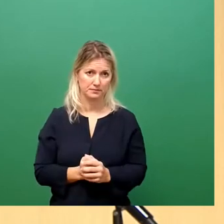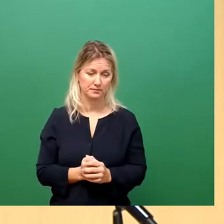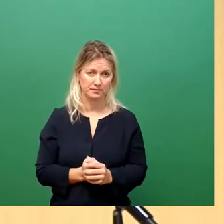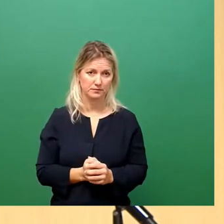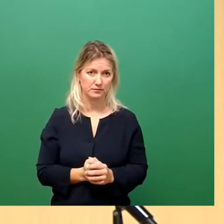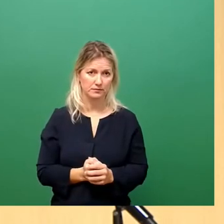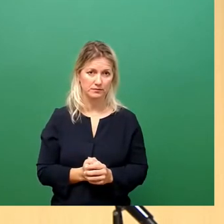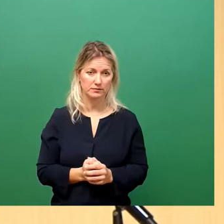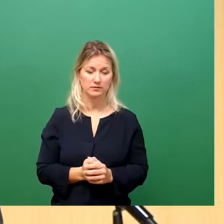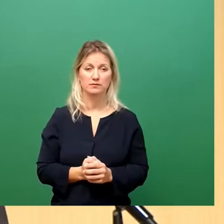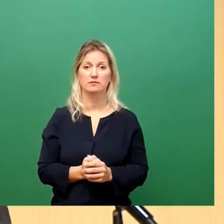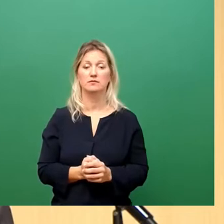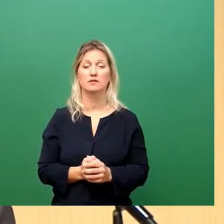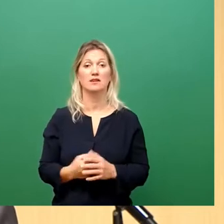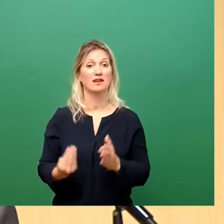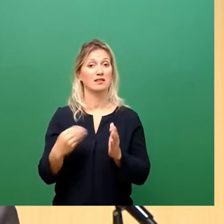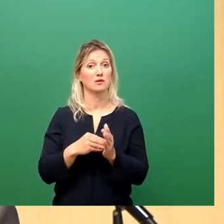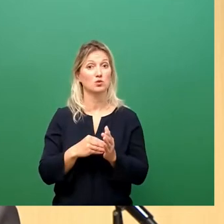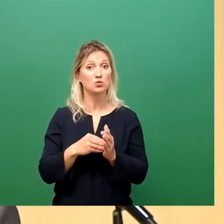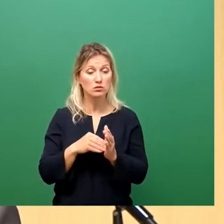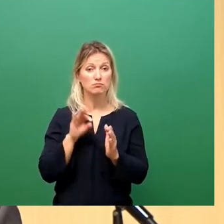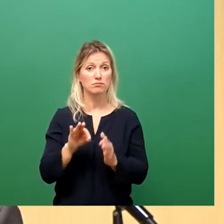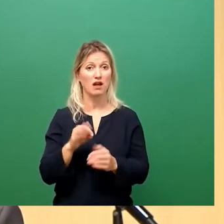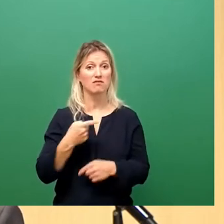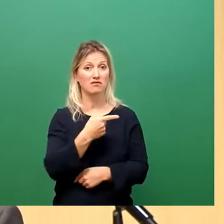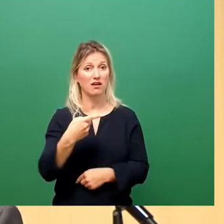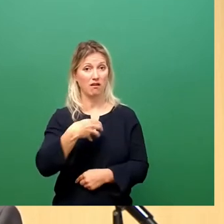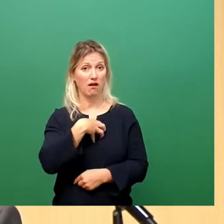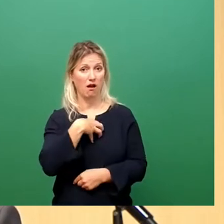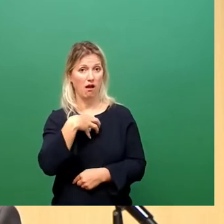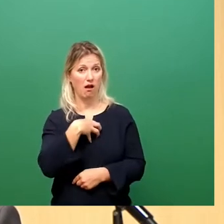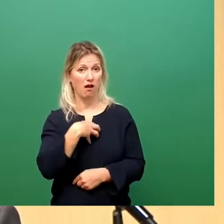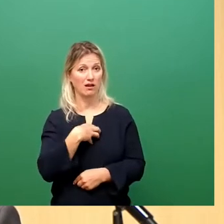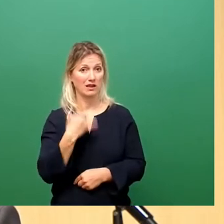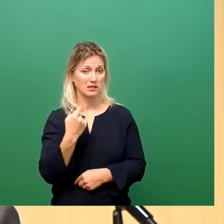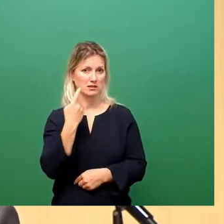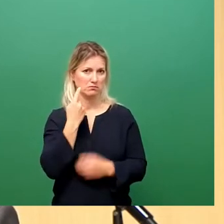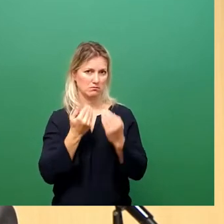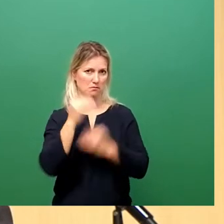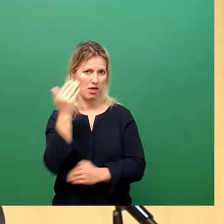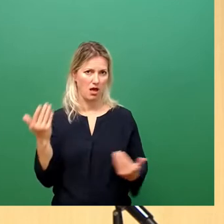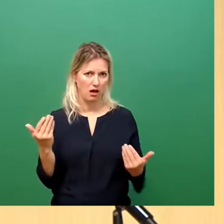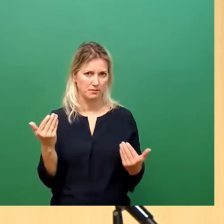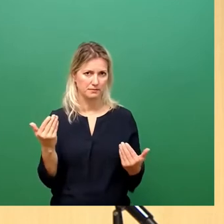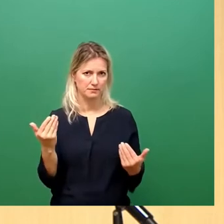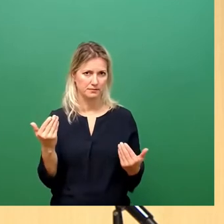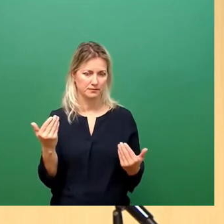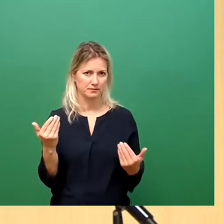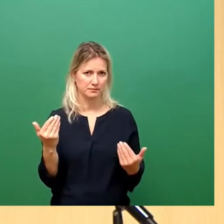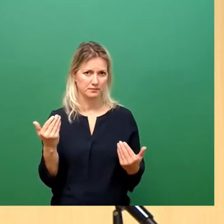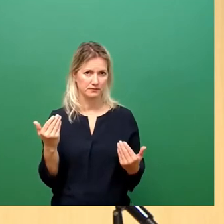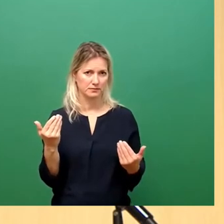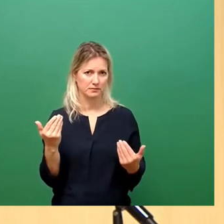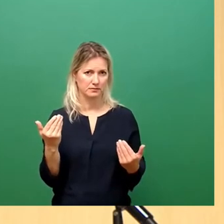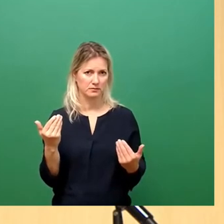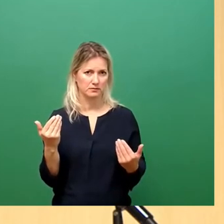erreicht aber auch der Krankenstand logischerweise neue Höchststände. Nur am Rande sei erwähnt,